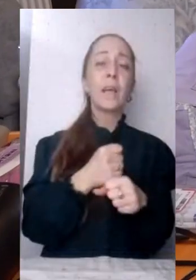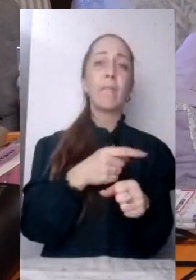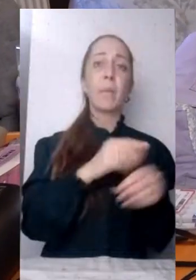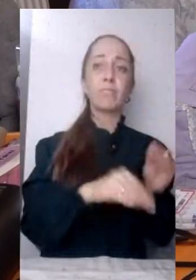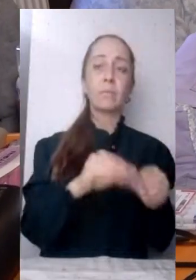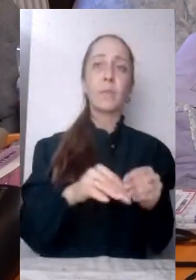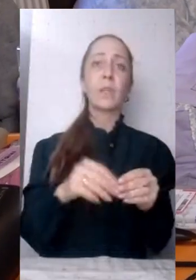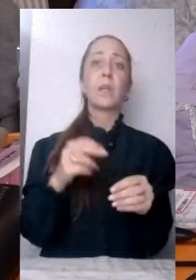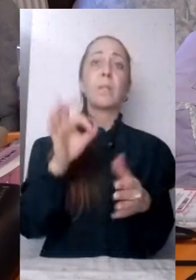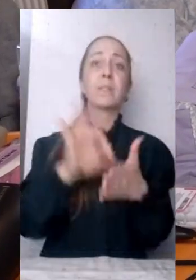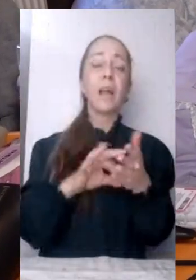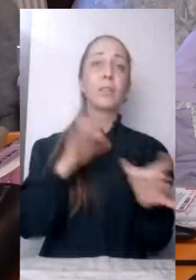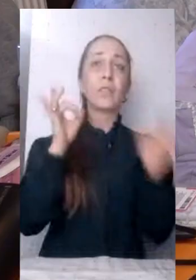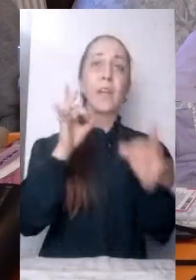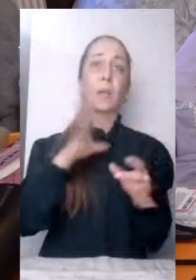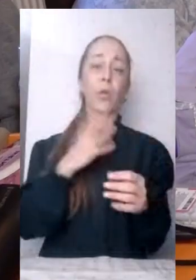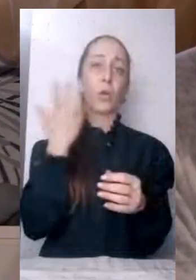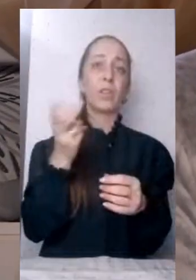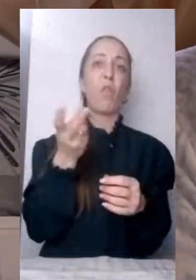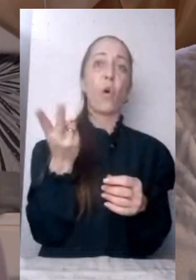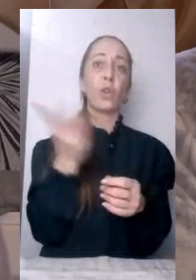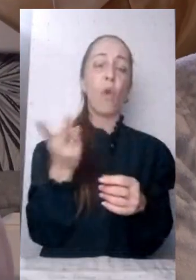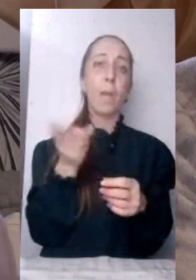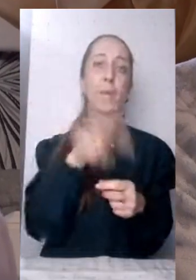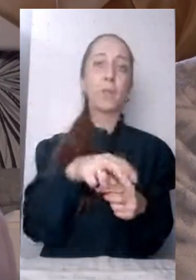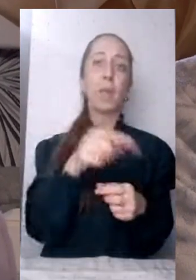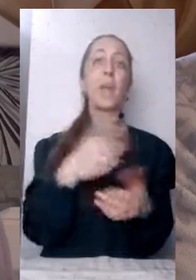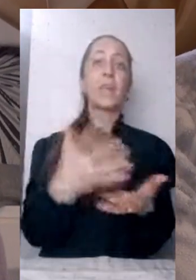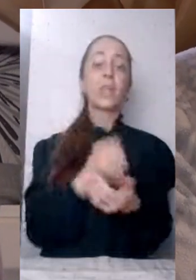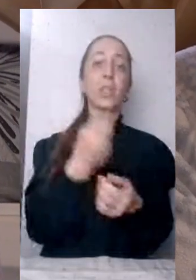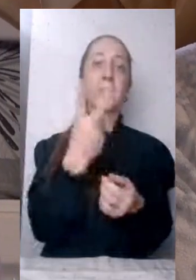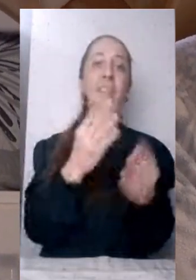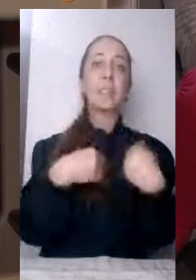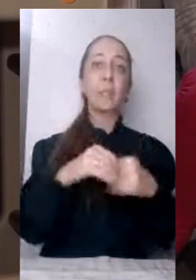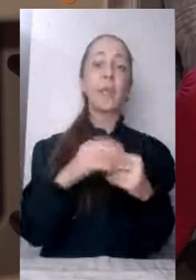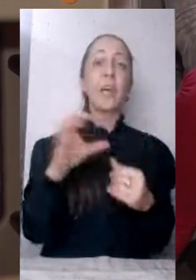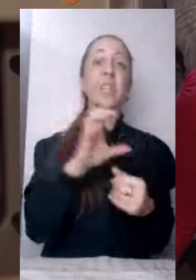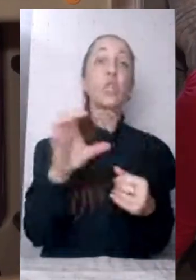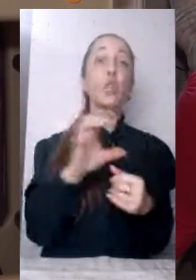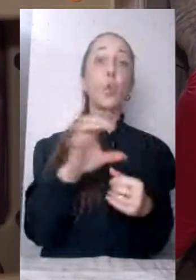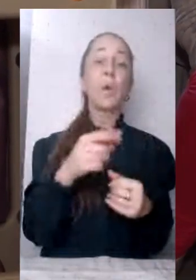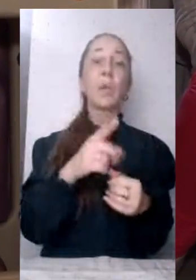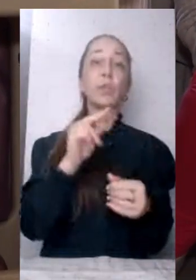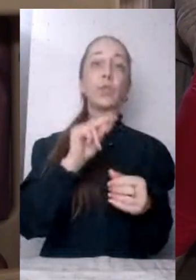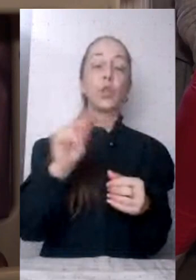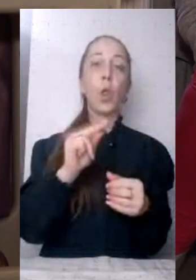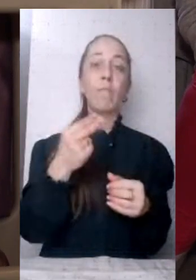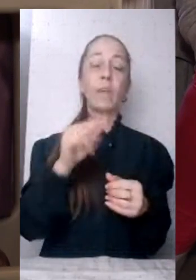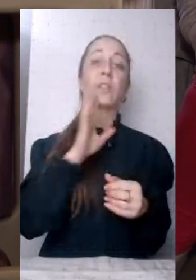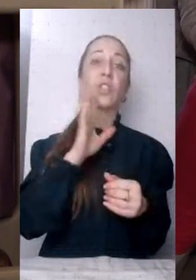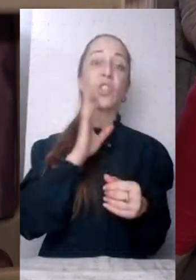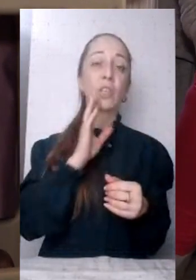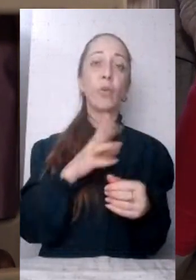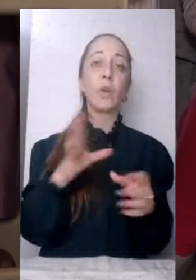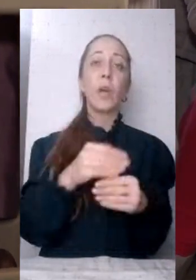Нині прихисток в цьому будинку знайшли дві сім'ї Сум. Ярина Панченко з чоловіком та восьмирічною донькою Радою запропонували місце в автомобілі й